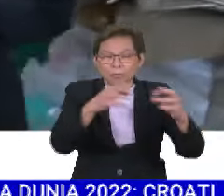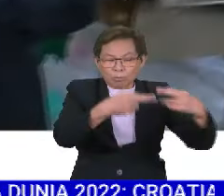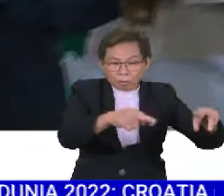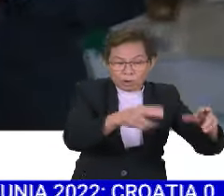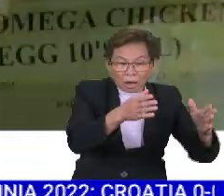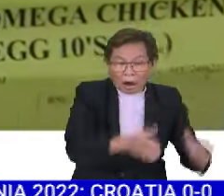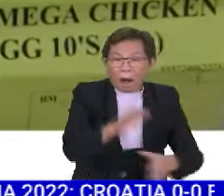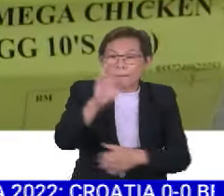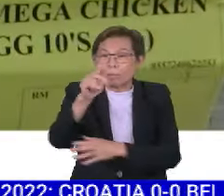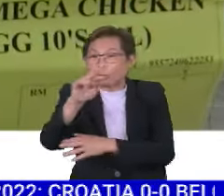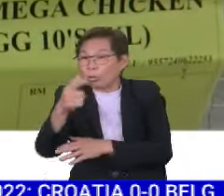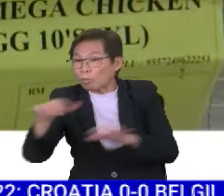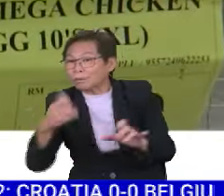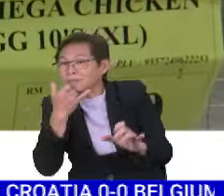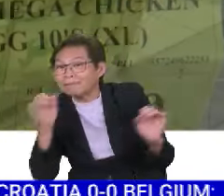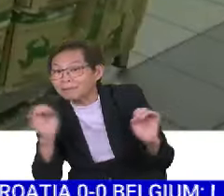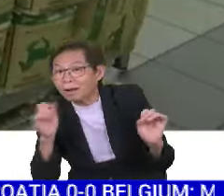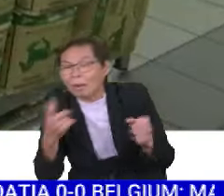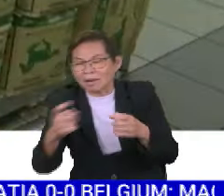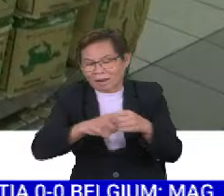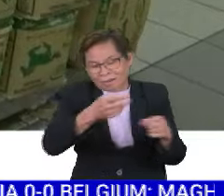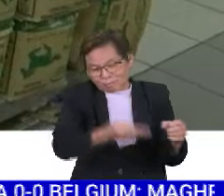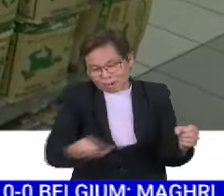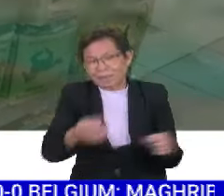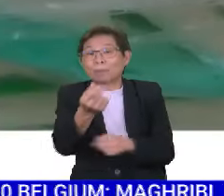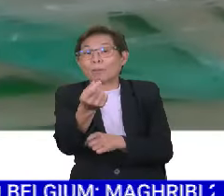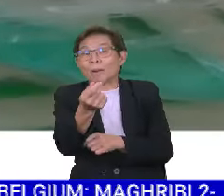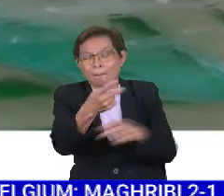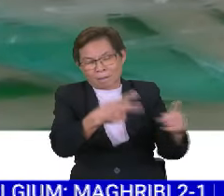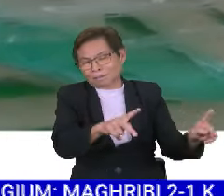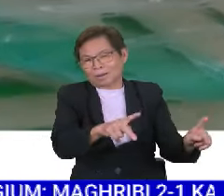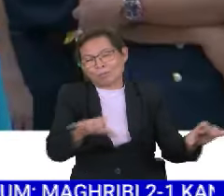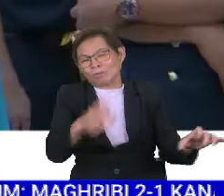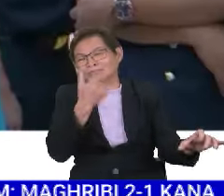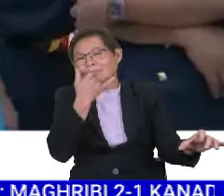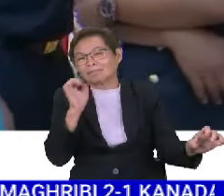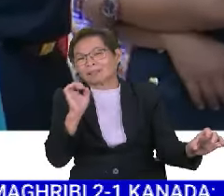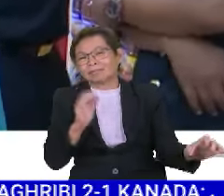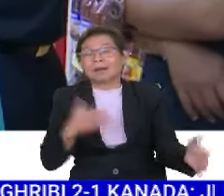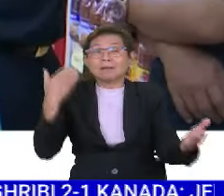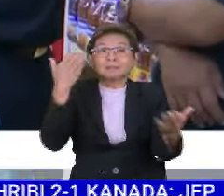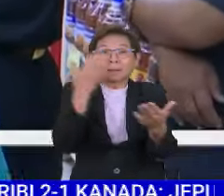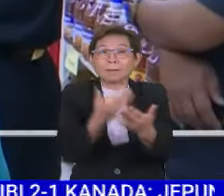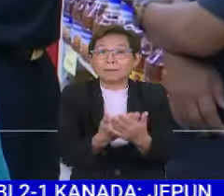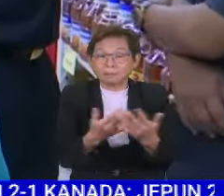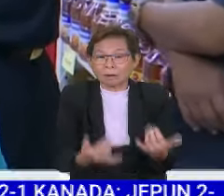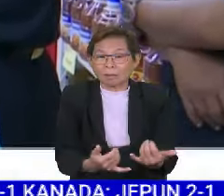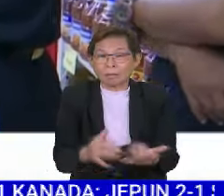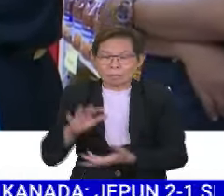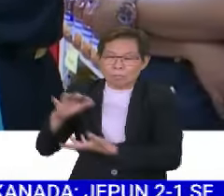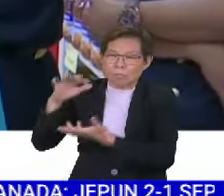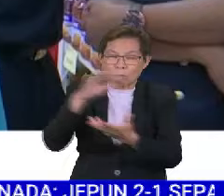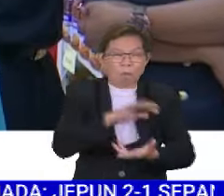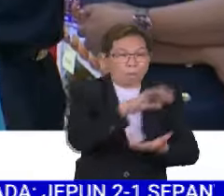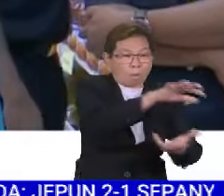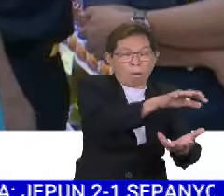pemborong melakukan kesalahan berkaitan bekalan barangan dan harga di pasaran. Sofa, pembekal QL di